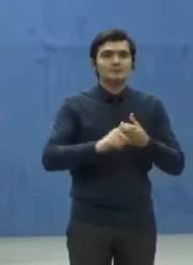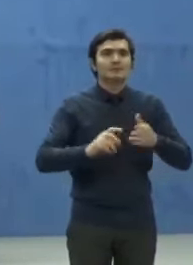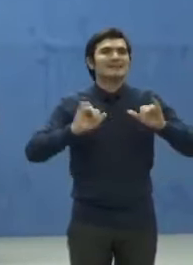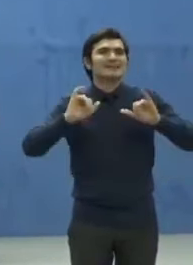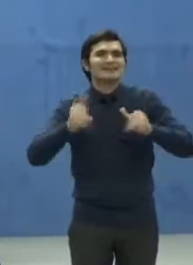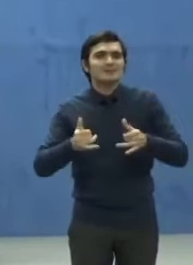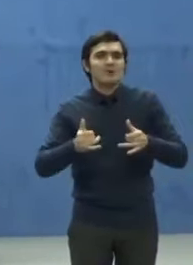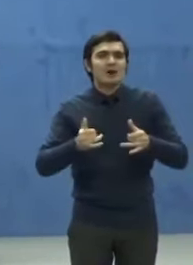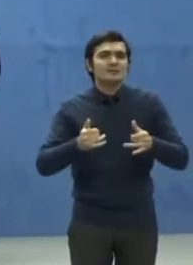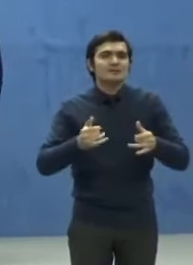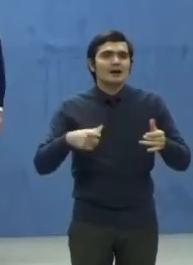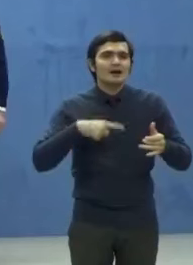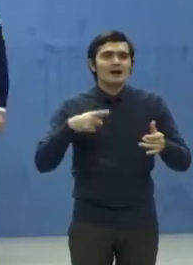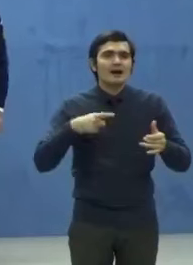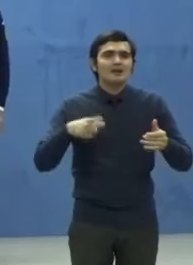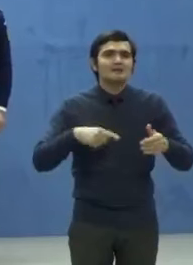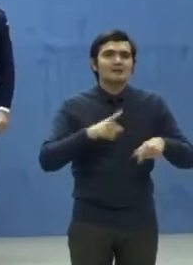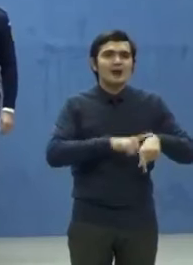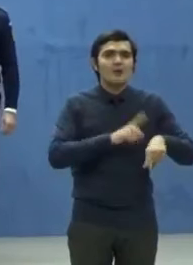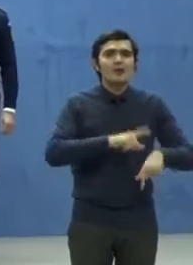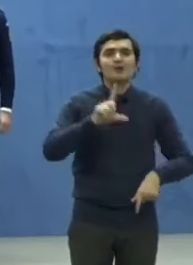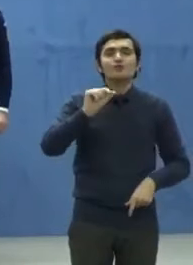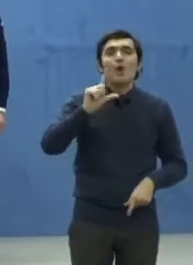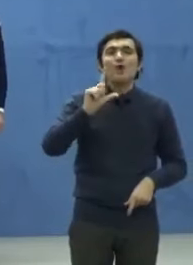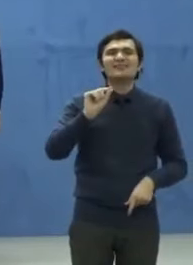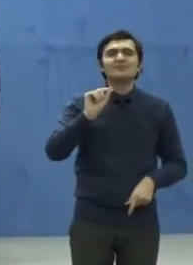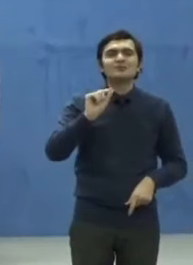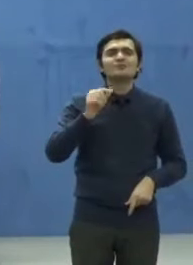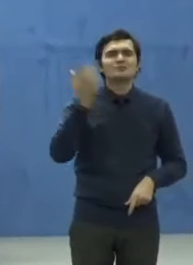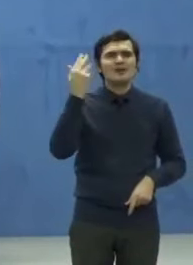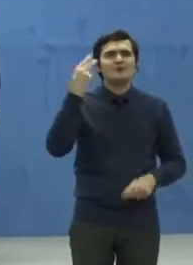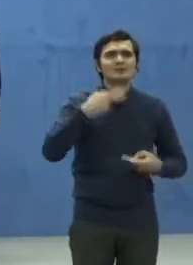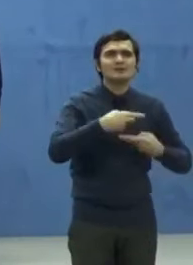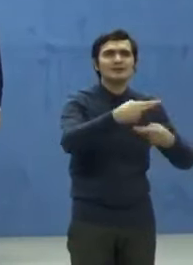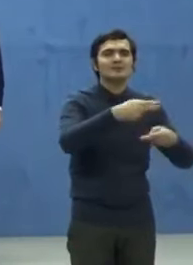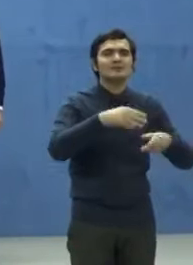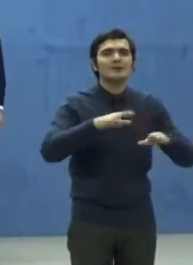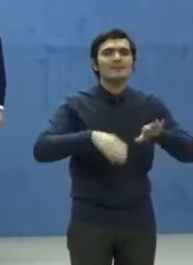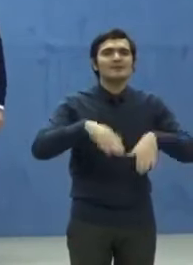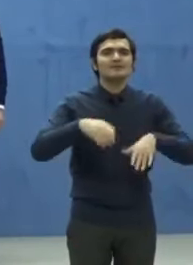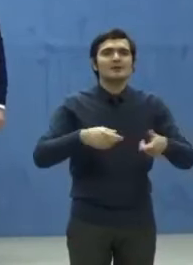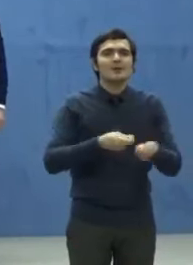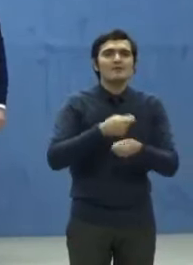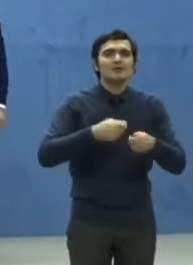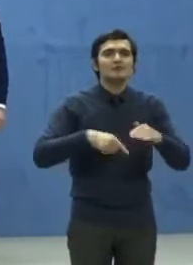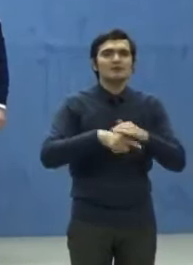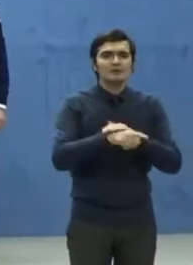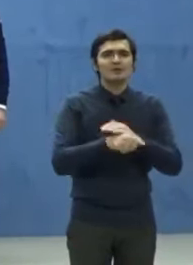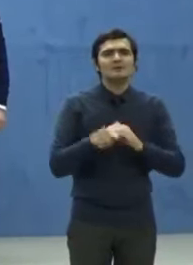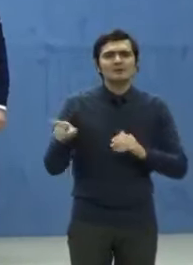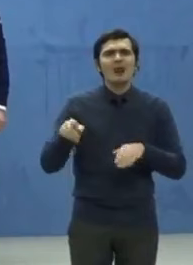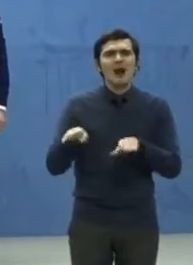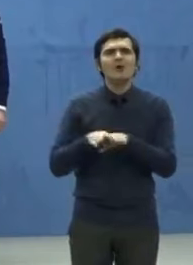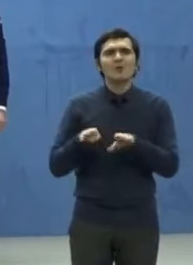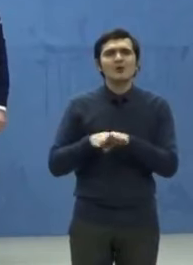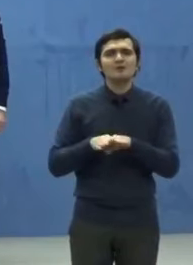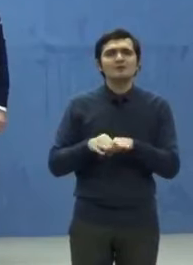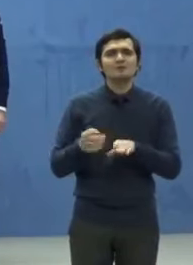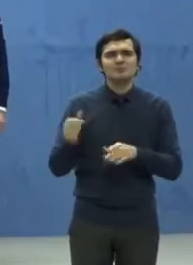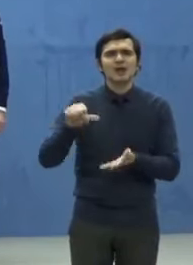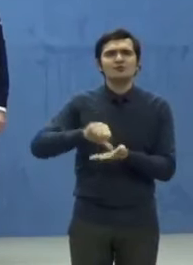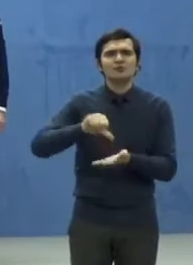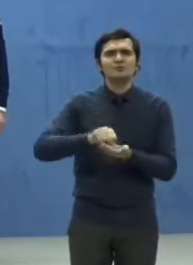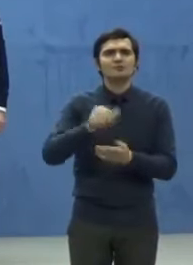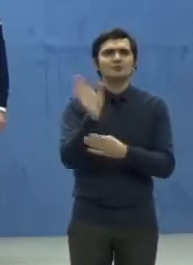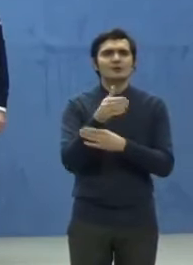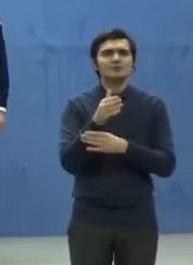nivelul orei 20 și care a fost transmisă la Ministerul Afacerilor Înteneri din partea colegiilor de la Centrul